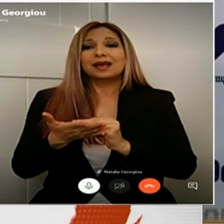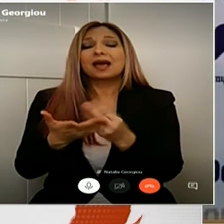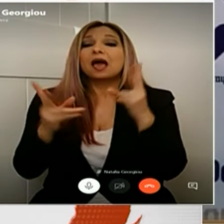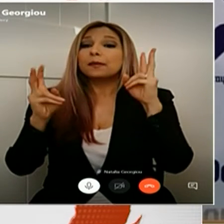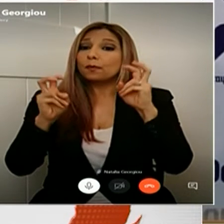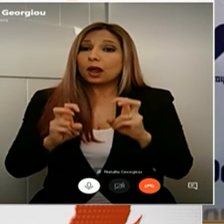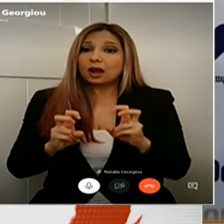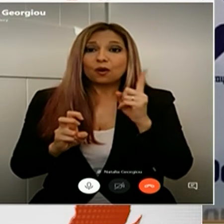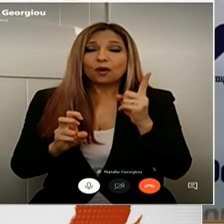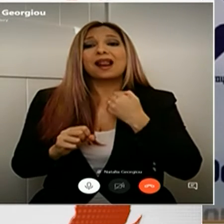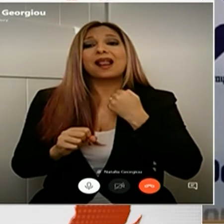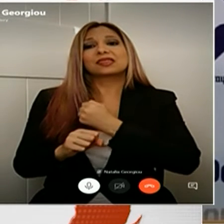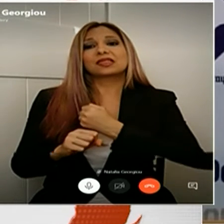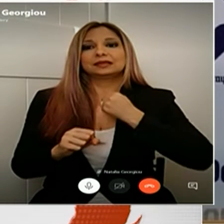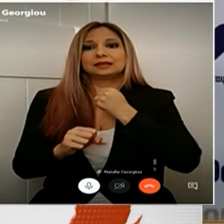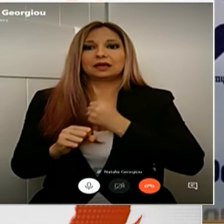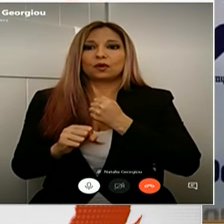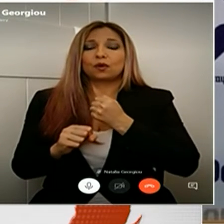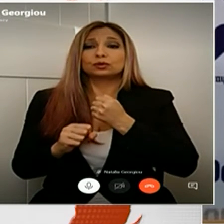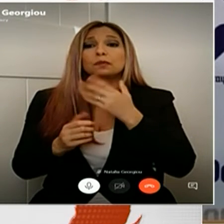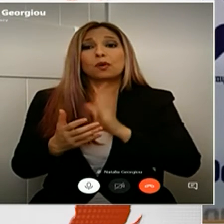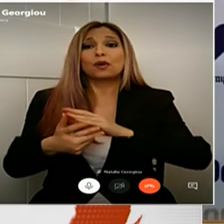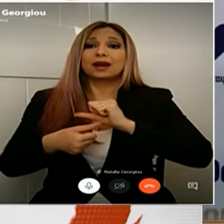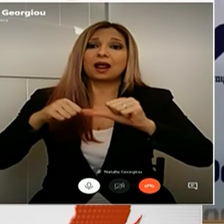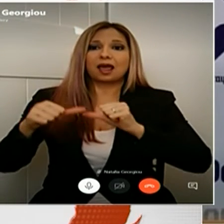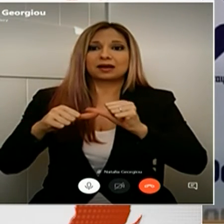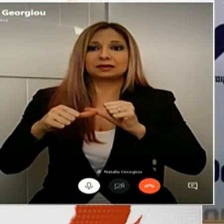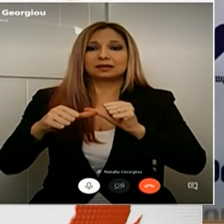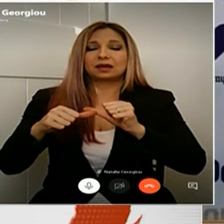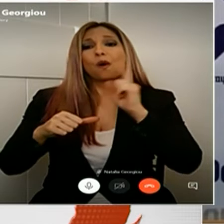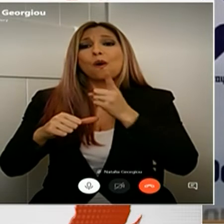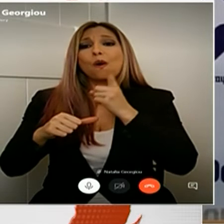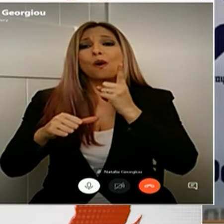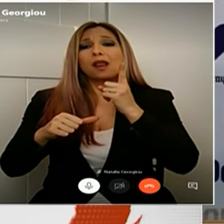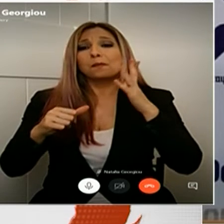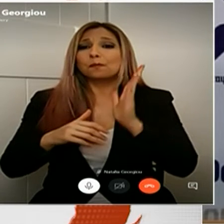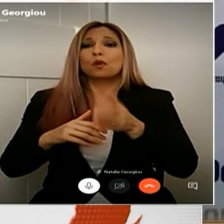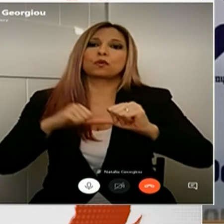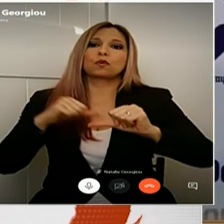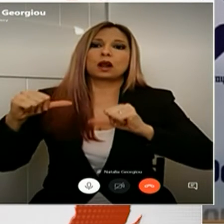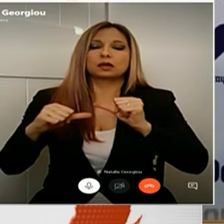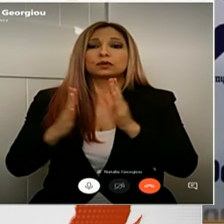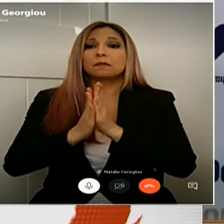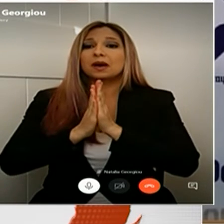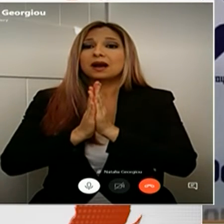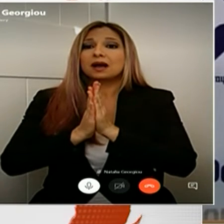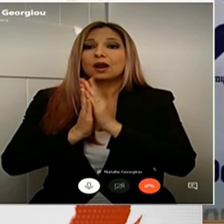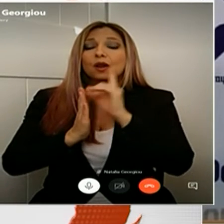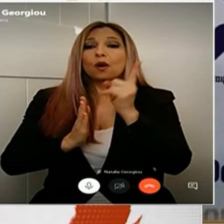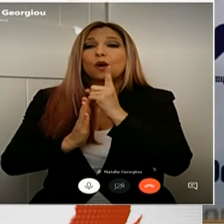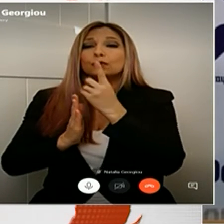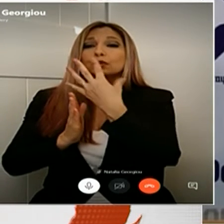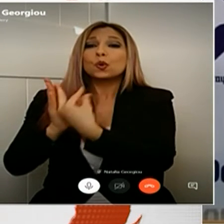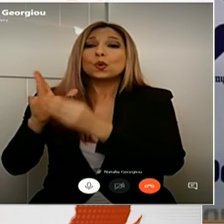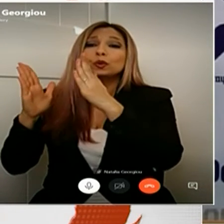αλλά δυστυχώς είναι και ευμετάβλητη. Ανά πάσα στιμή όλαν μπορούν να ανατραπούν. Σας παρακαλώ λοιπόν να μείνετε στα σπίτια σας